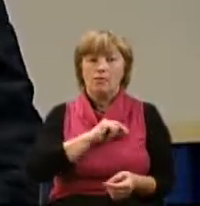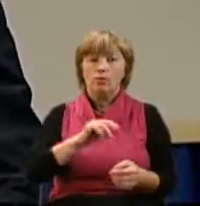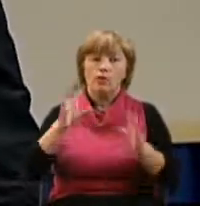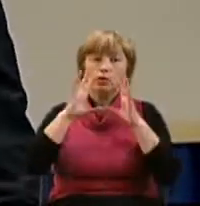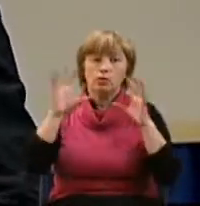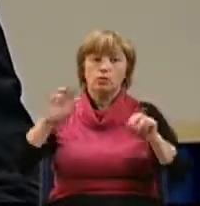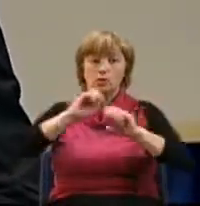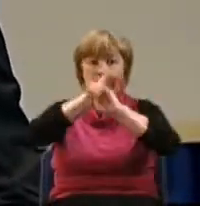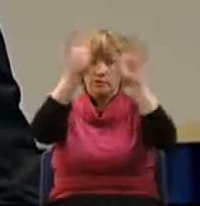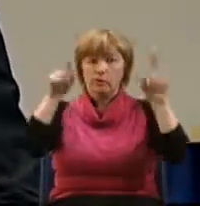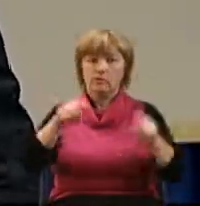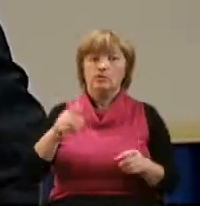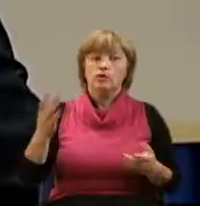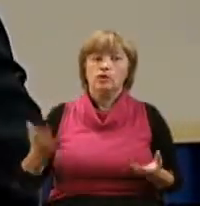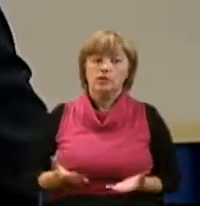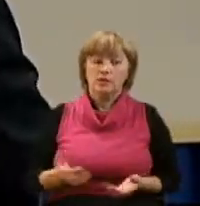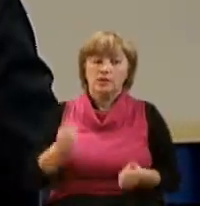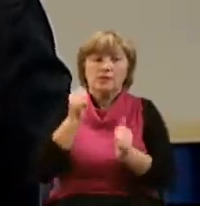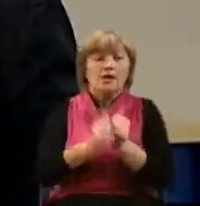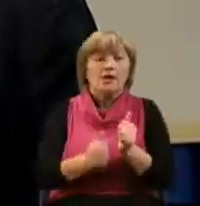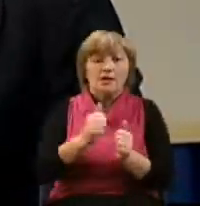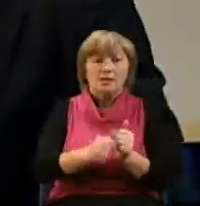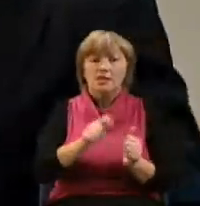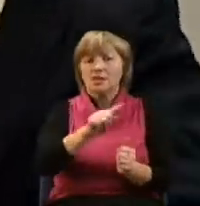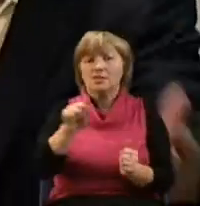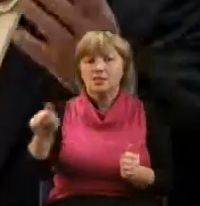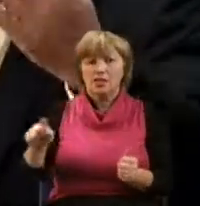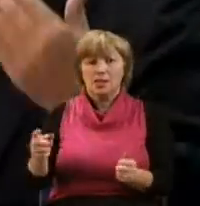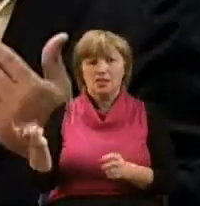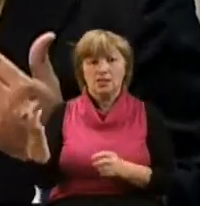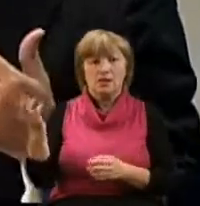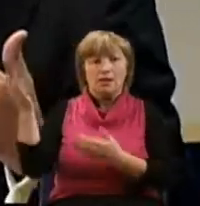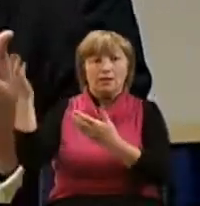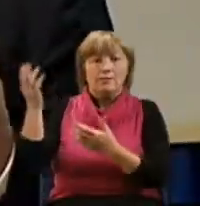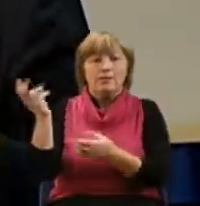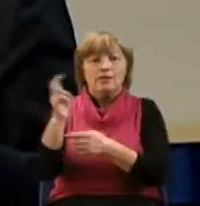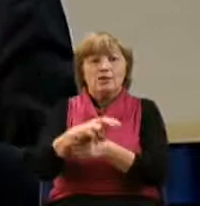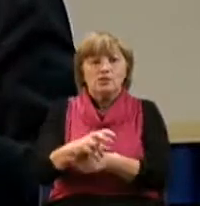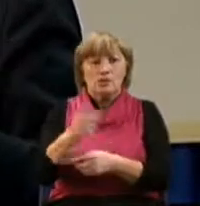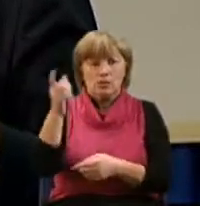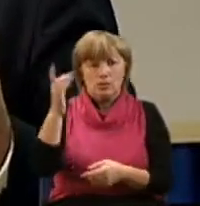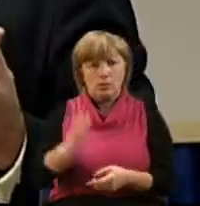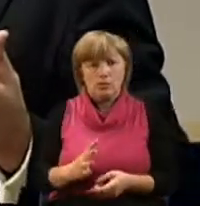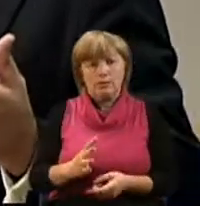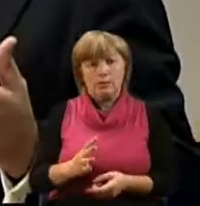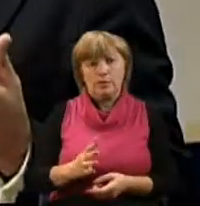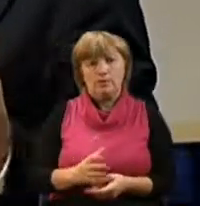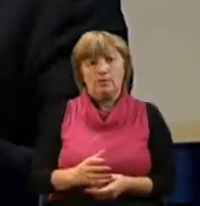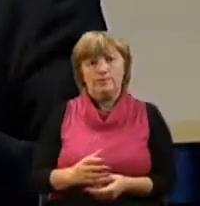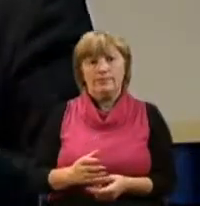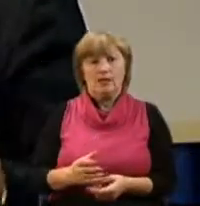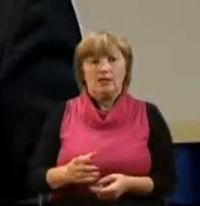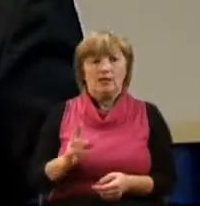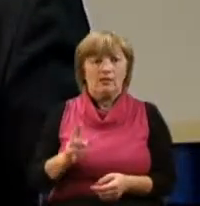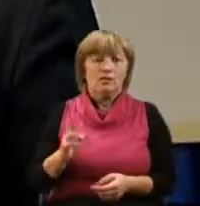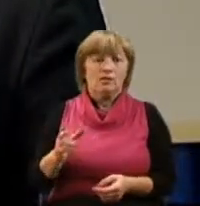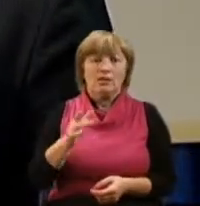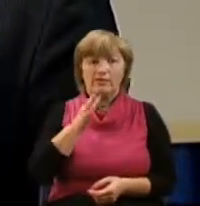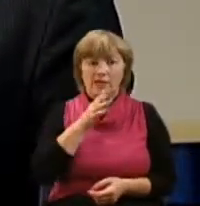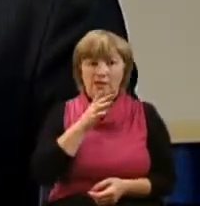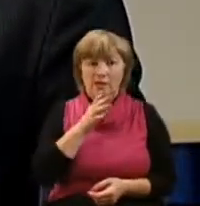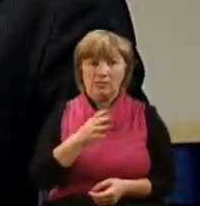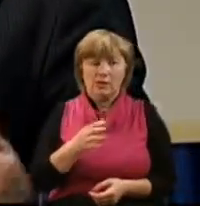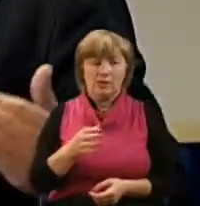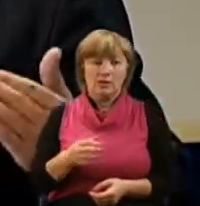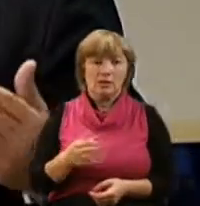Духа Святого в его жизни. Каждый из нас, он пришел к Господу, в определенное время.